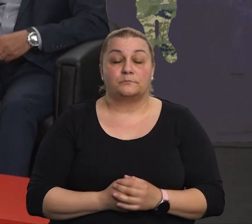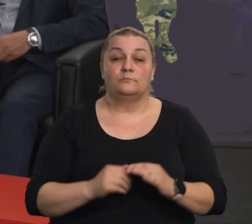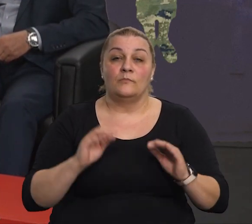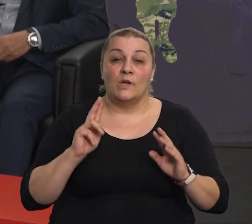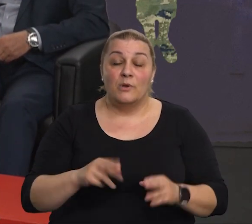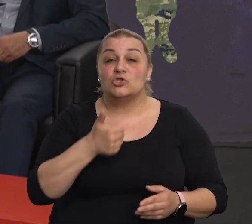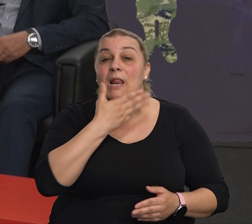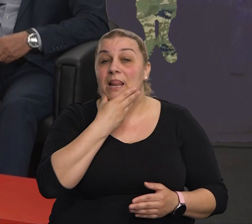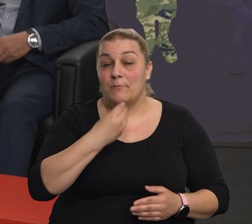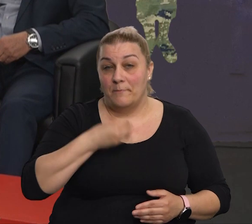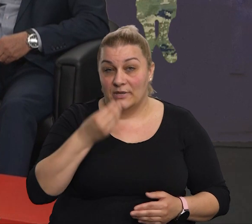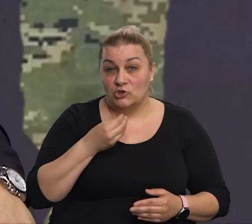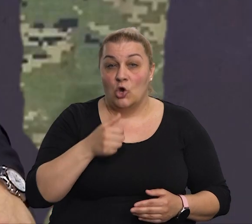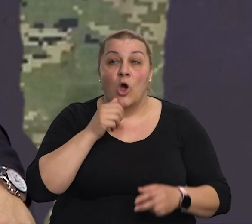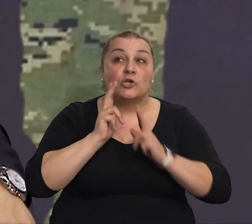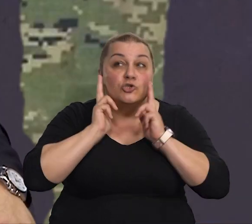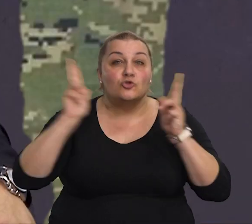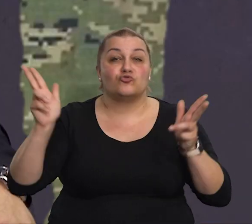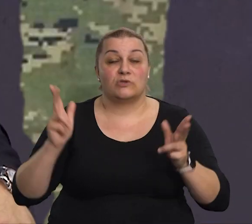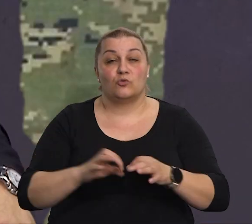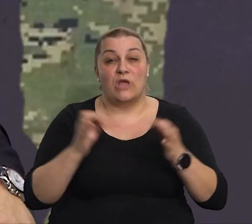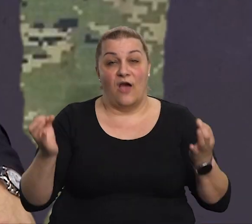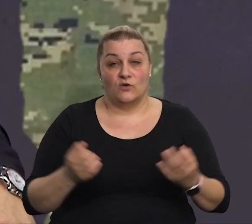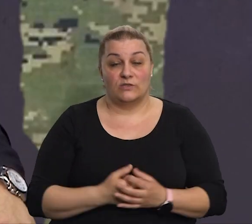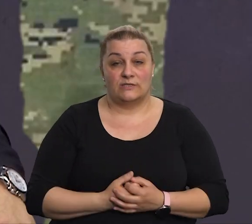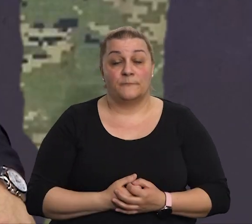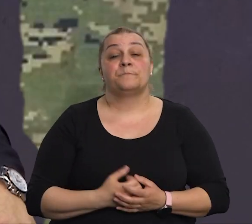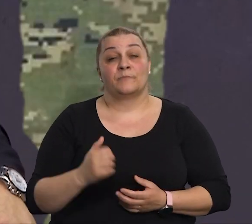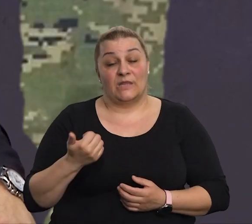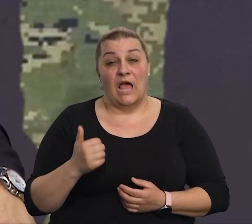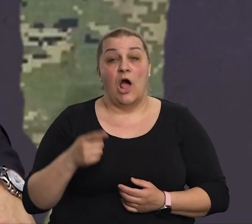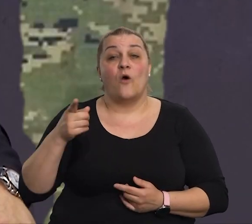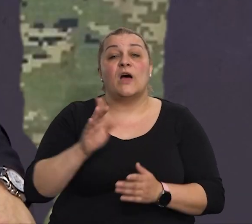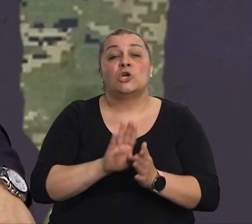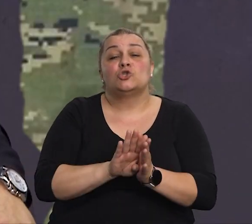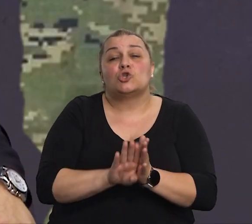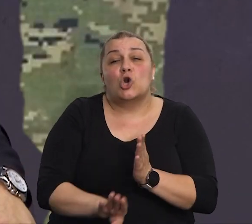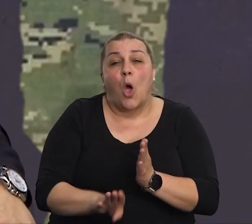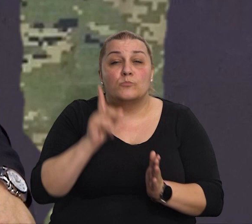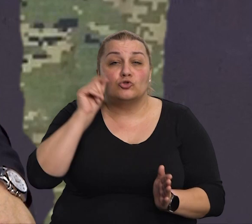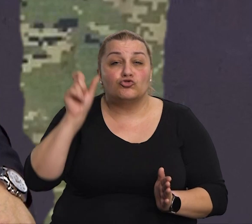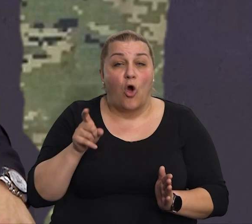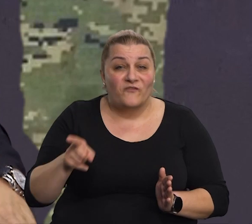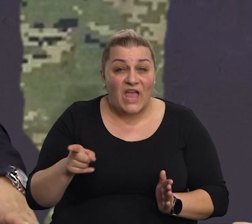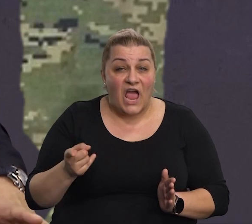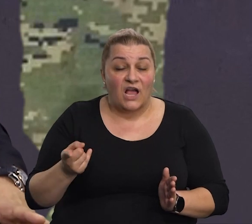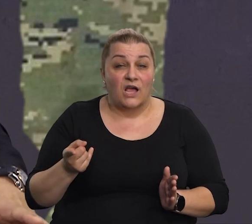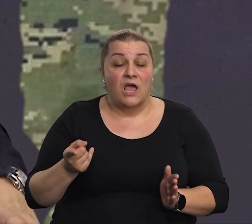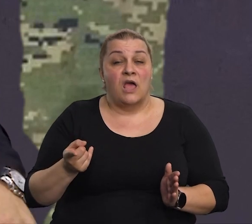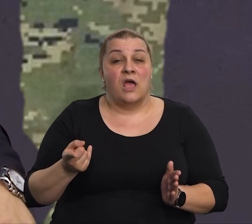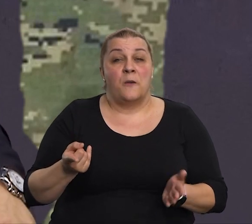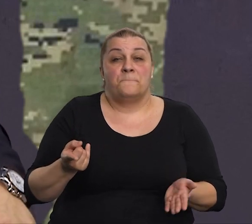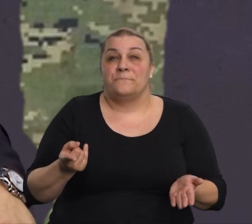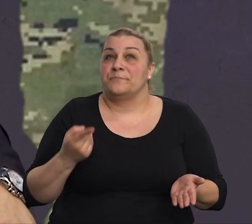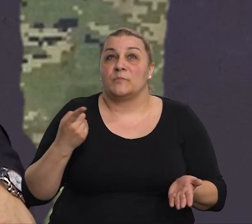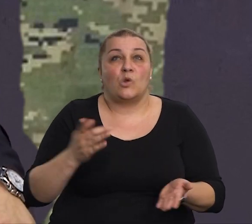priča koja će odjeknuti u hrvatskoj javnosti. pa vidite ta skromnost toga čovjeka to je